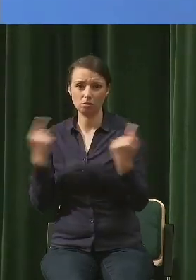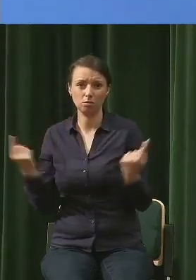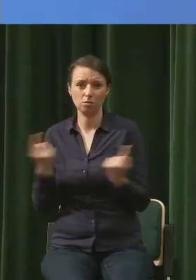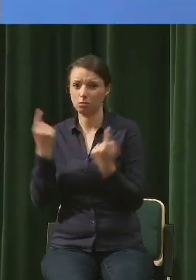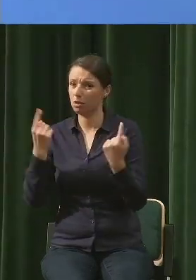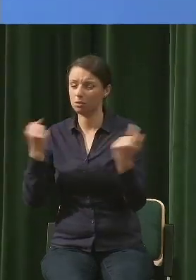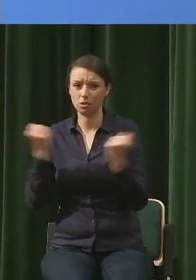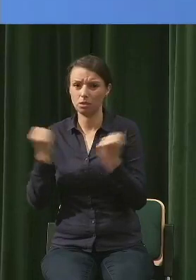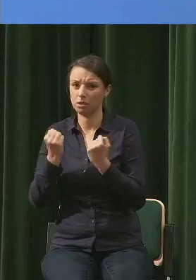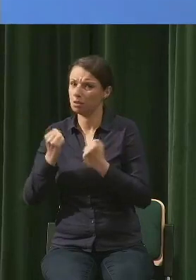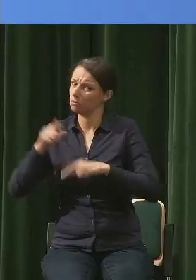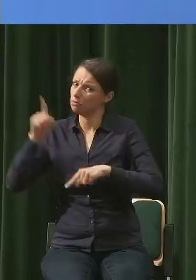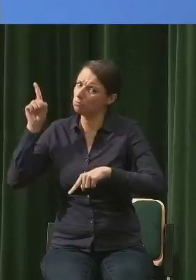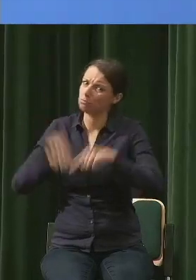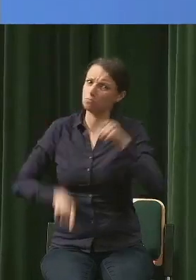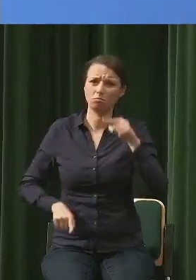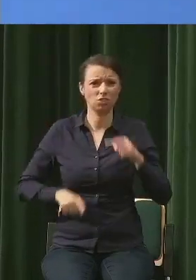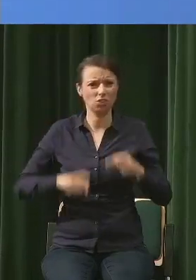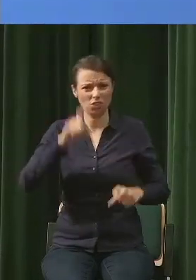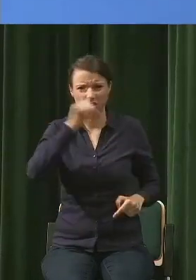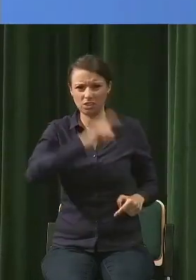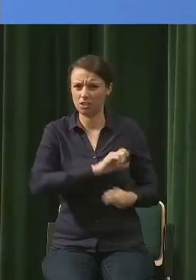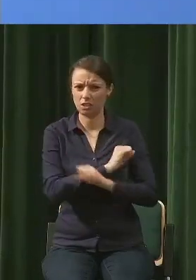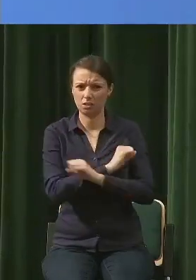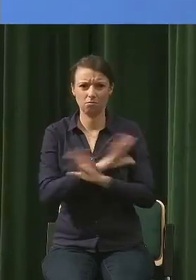absolutnie jakby,